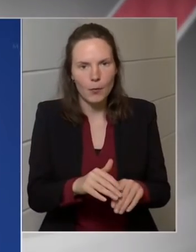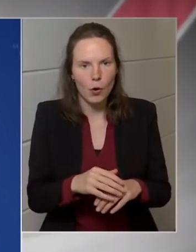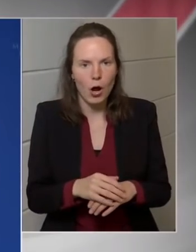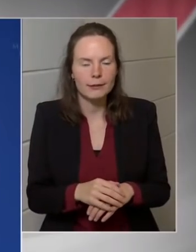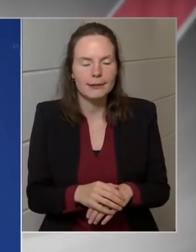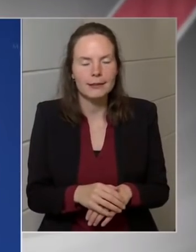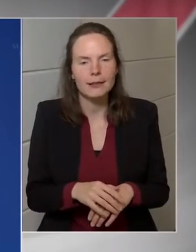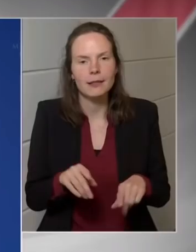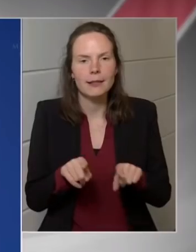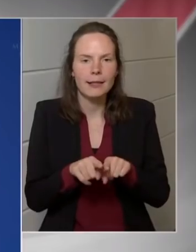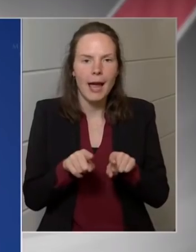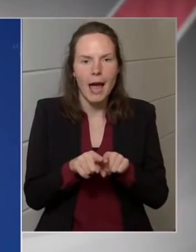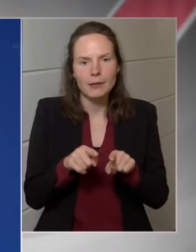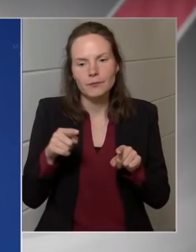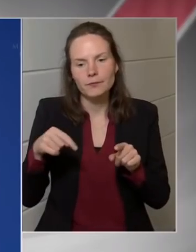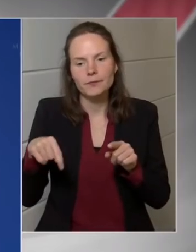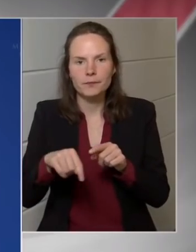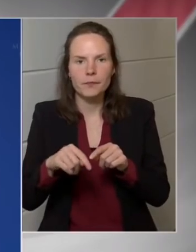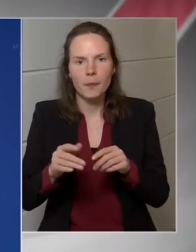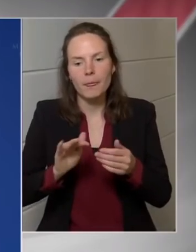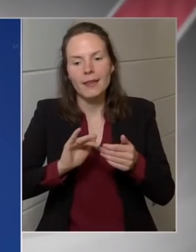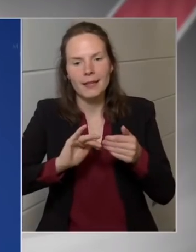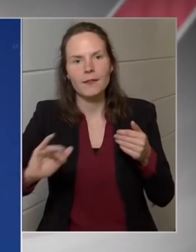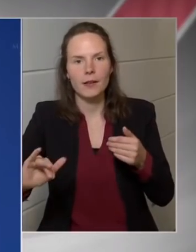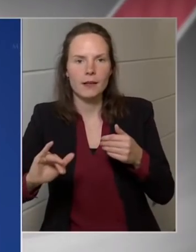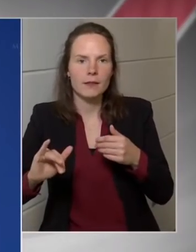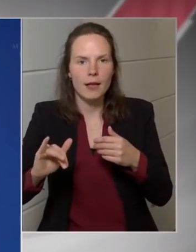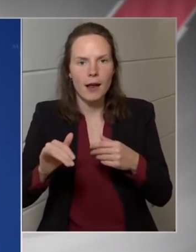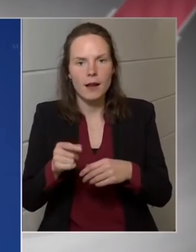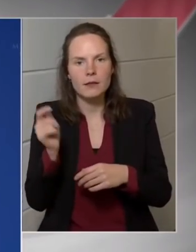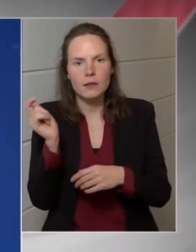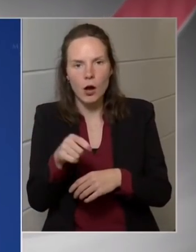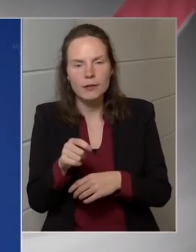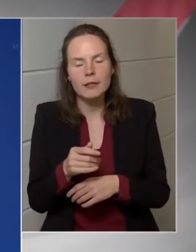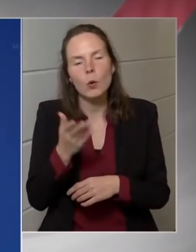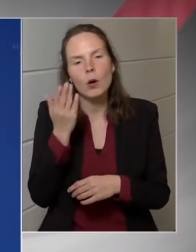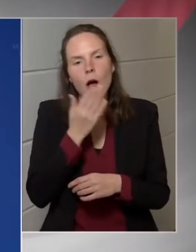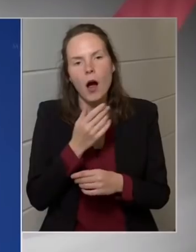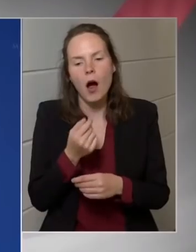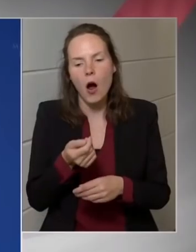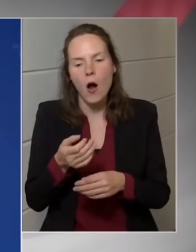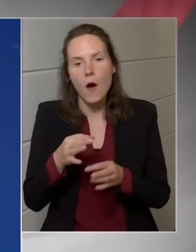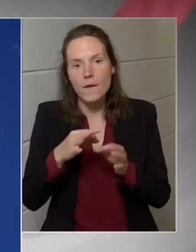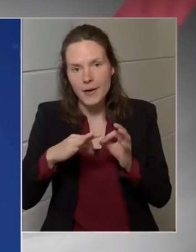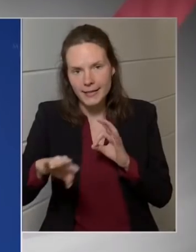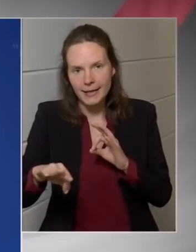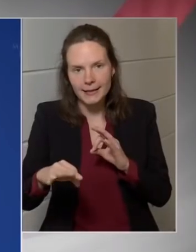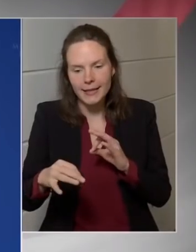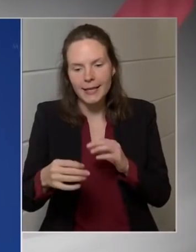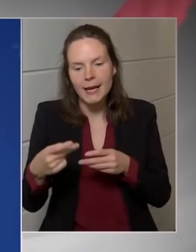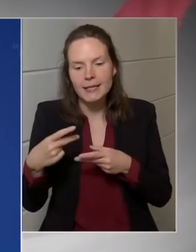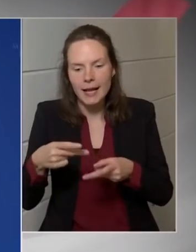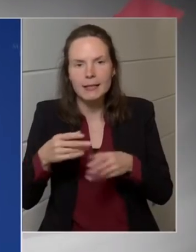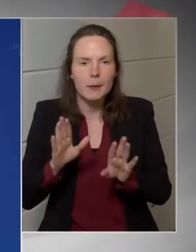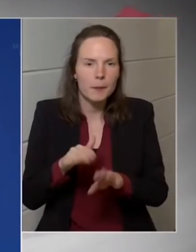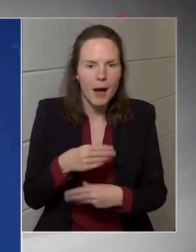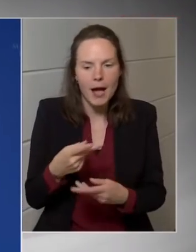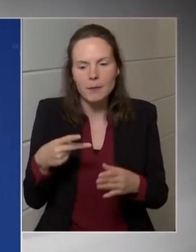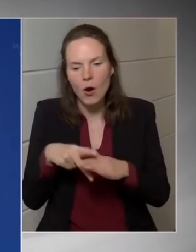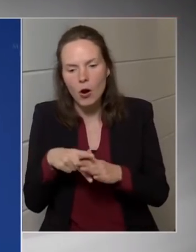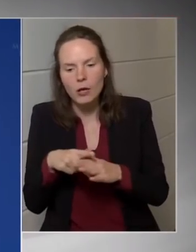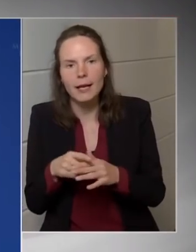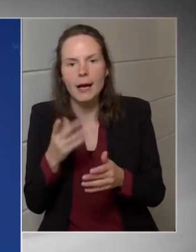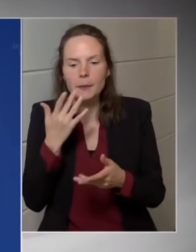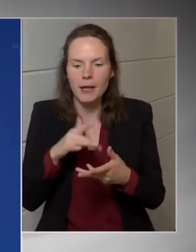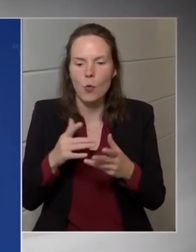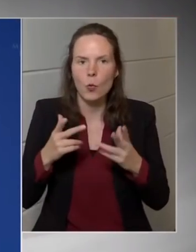is azt mondtuk, hogy bennünket a vezetékes ellátás érint, akkor tudjuk támogatni az erre vonatkozó, illetve az ezt a